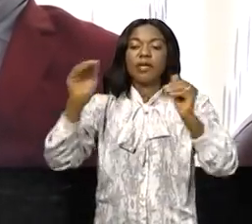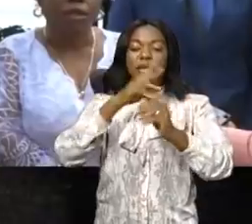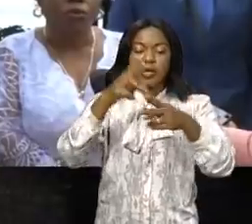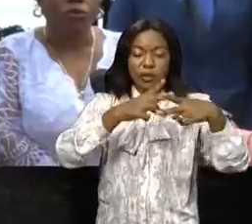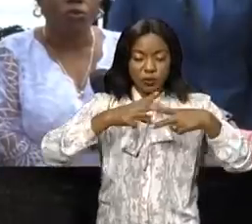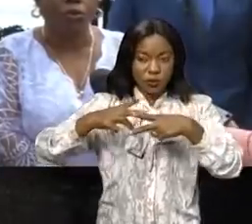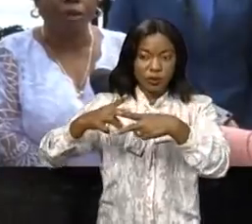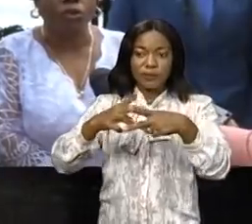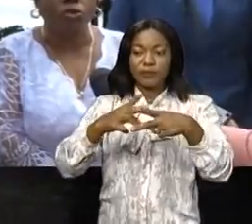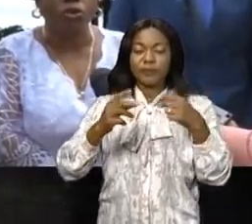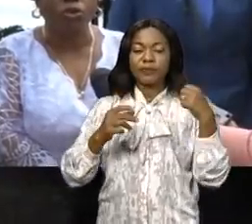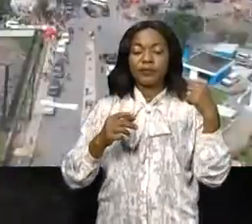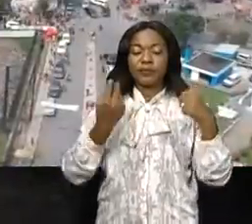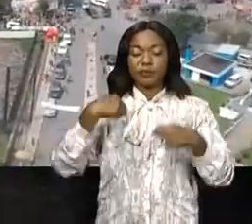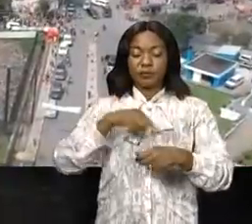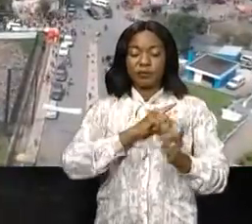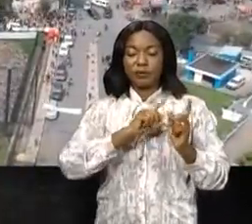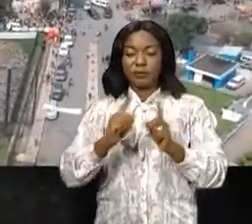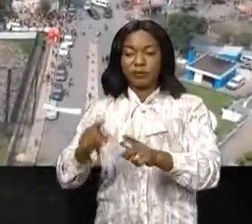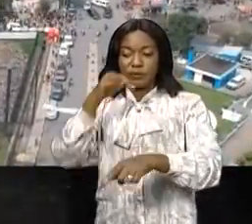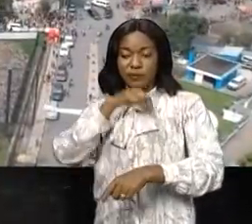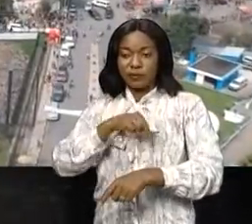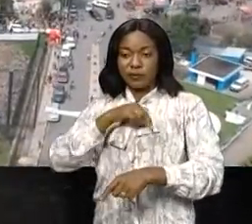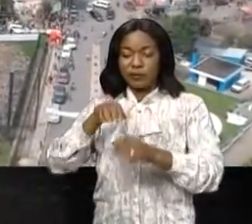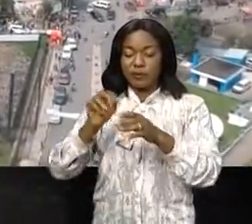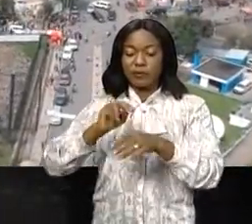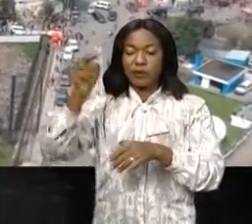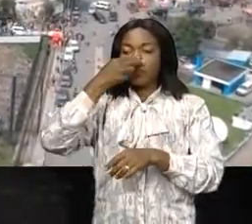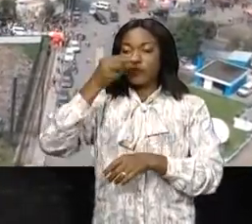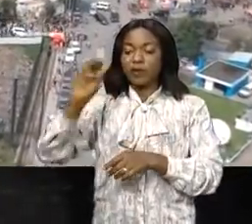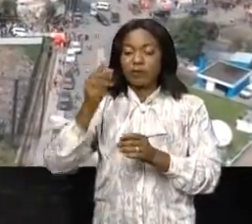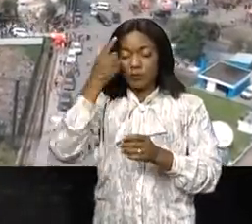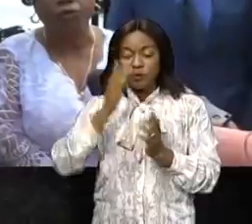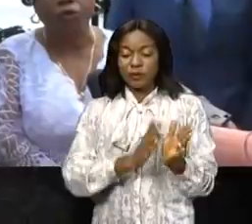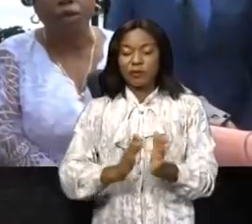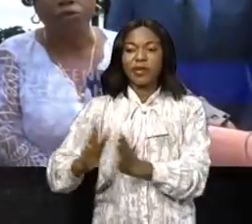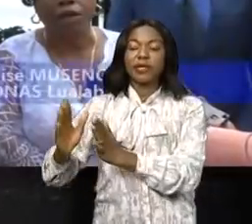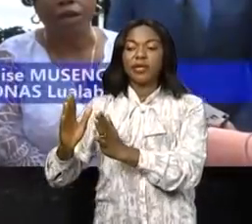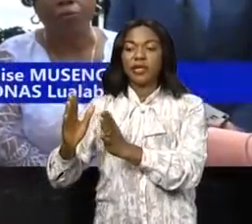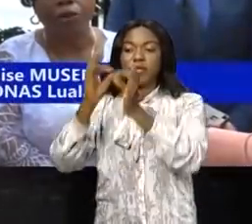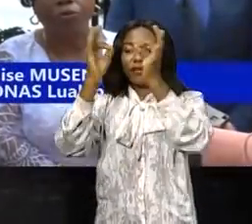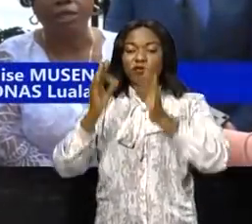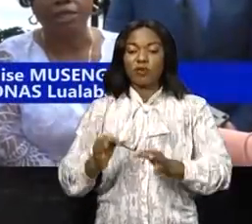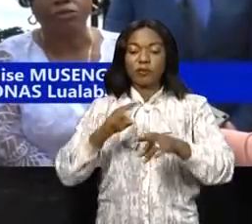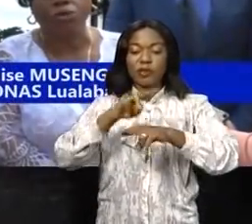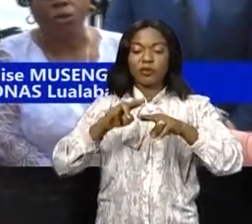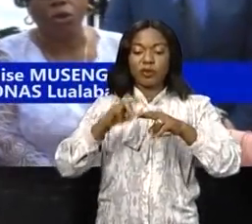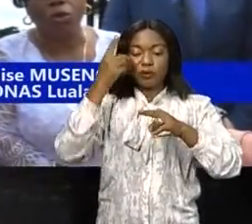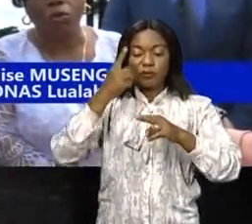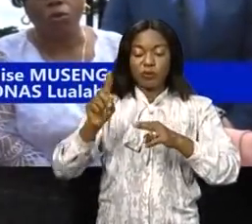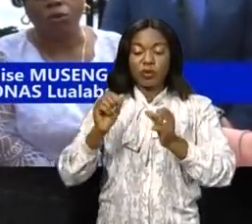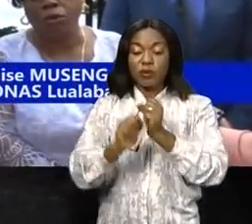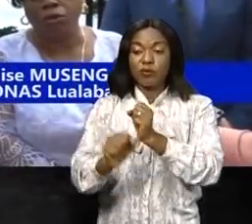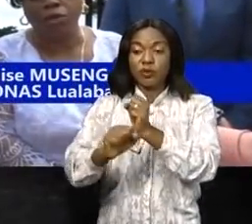tourisme. Nous sommes en mission dans la province du Nord-Kivu pour les préparatifs du forum national pour la mobilisation